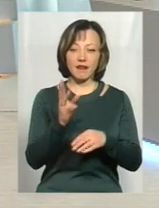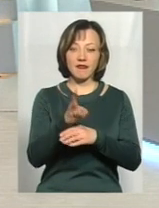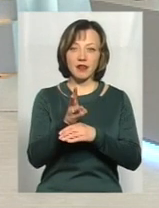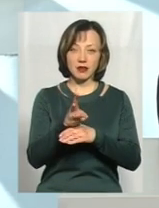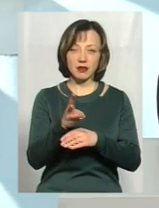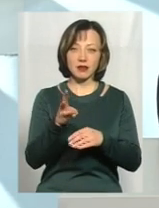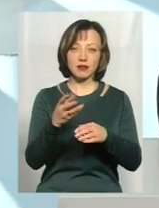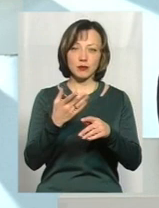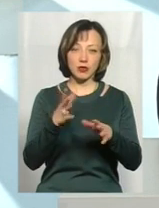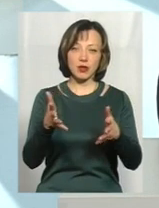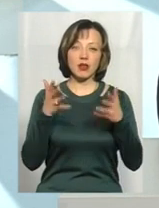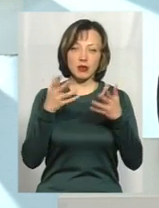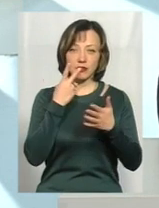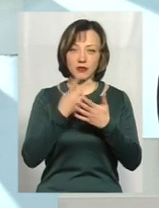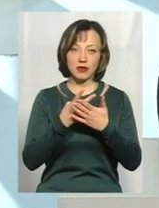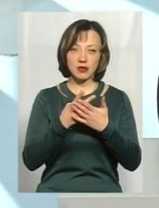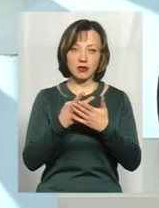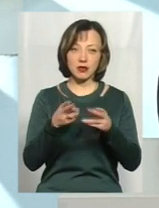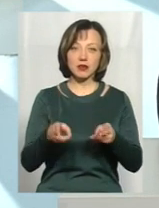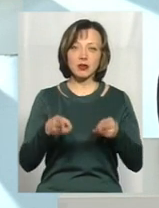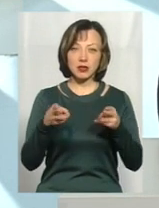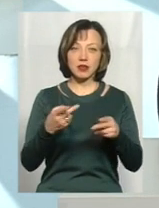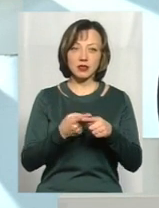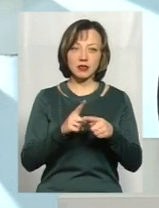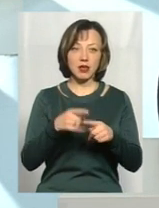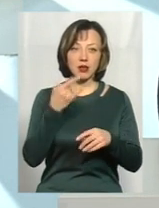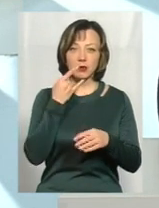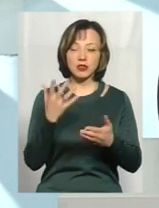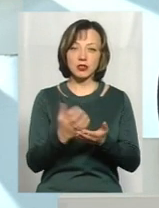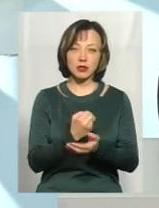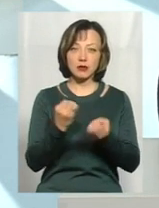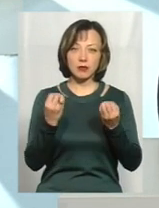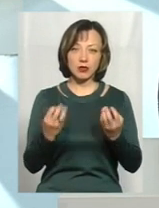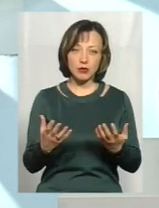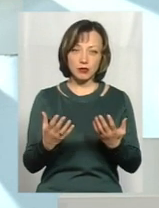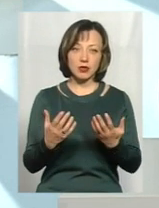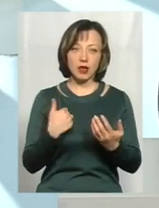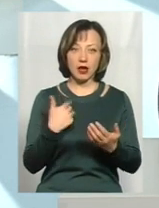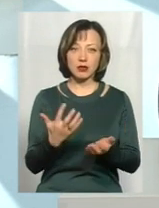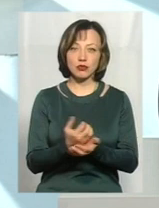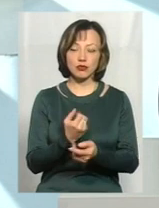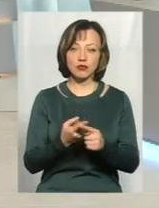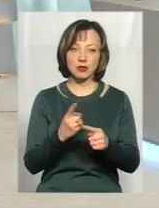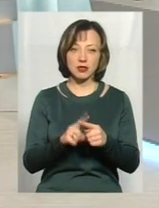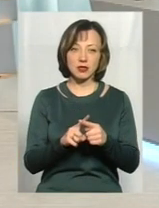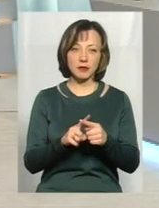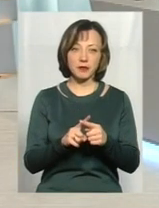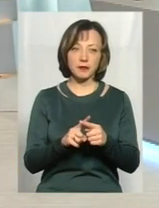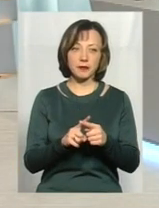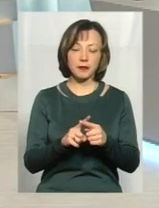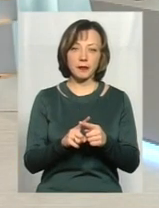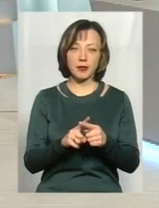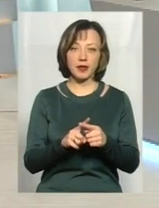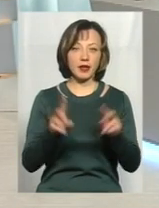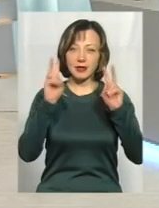відеоспостереження, було чітко, ну, зловмисники сказали, що вони цей акумулятор знайшли, просто несуть, бо от я його знайшов, це... Тому що